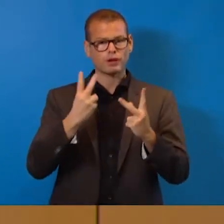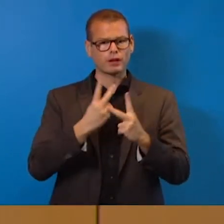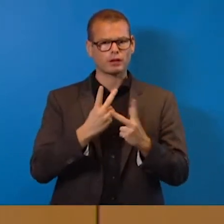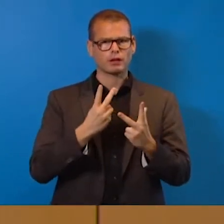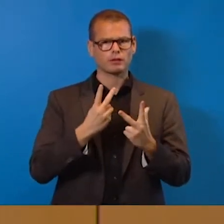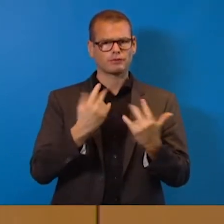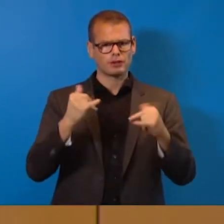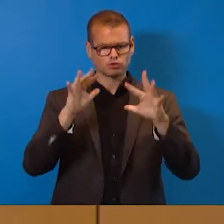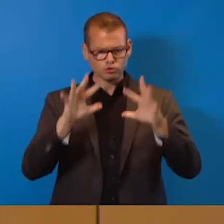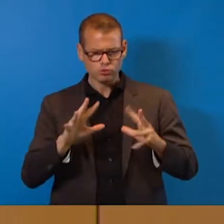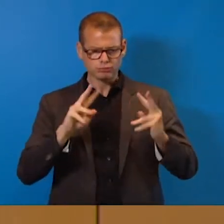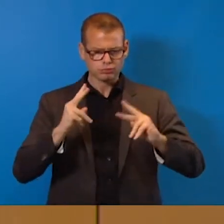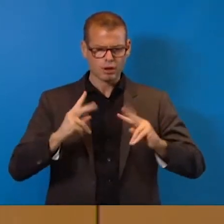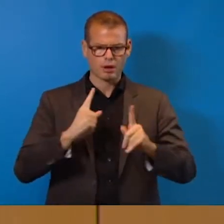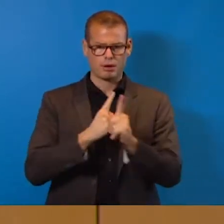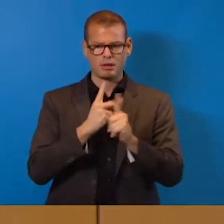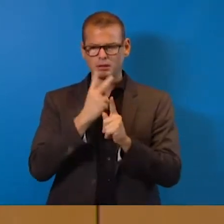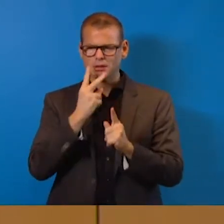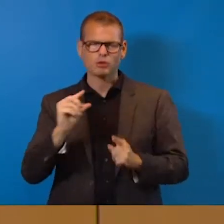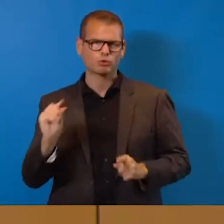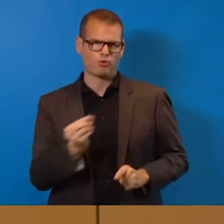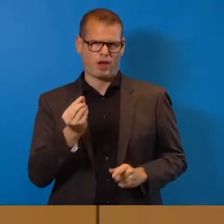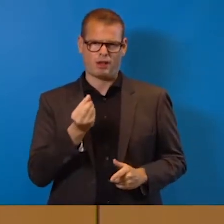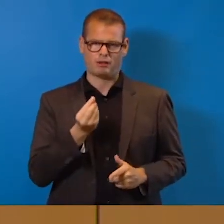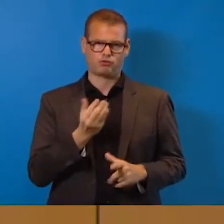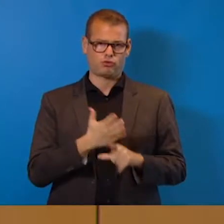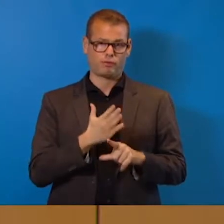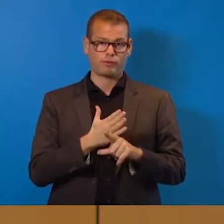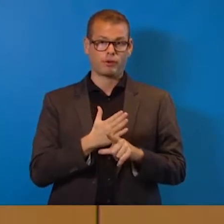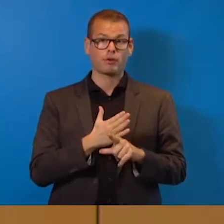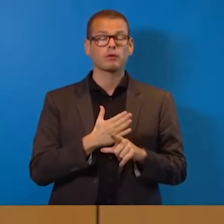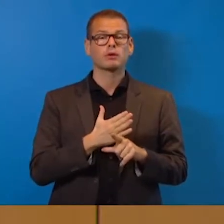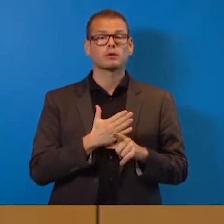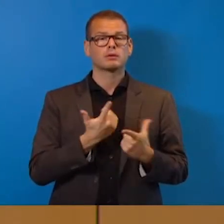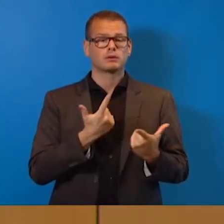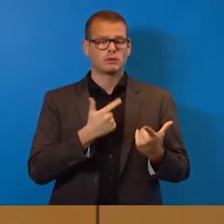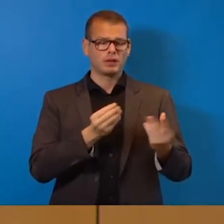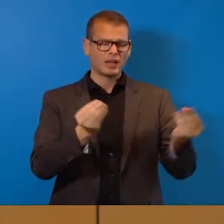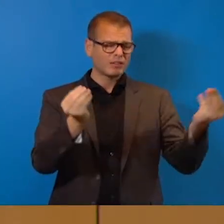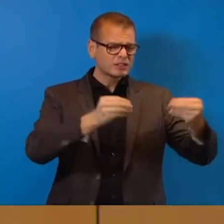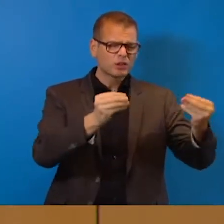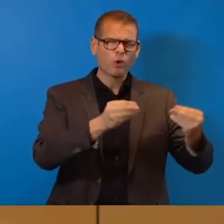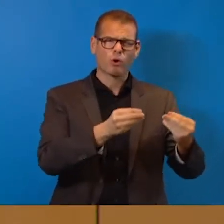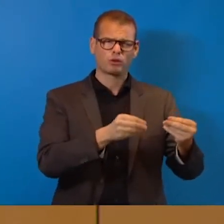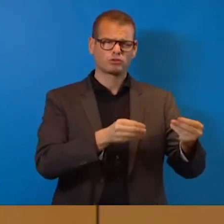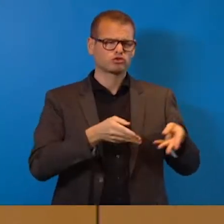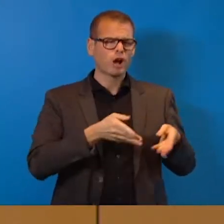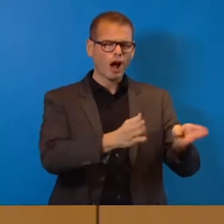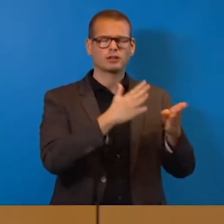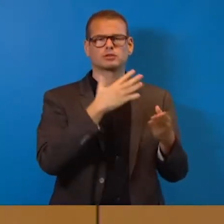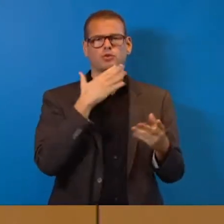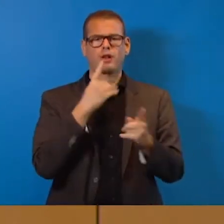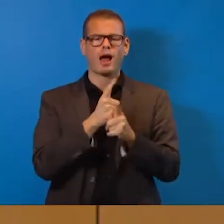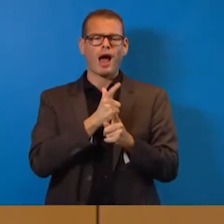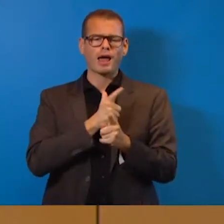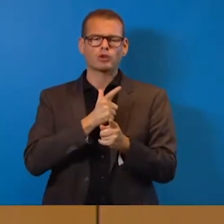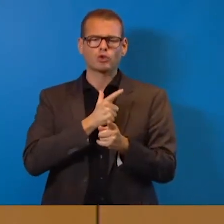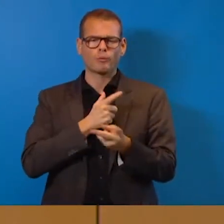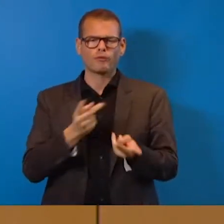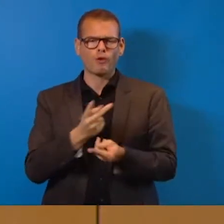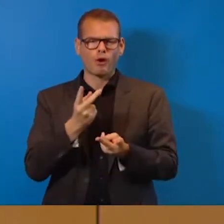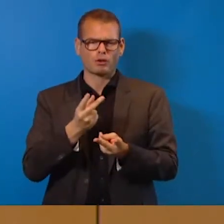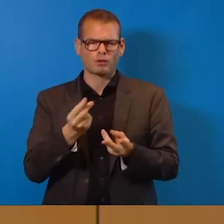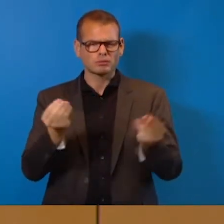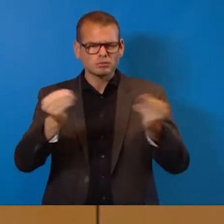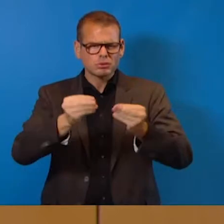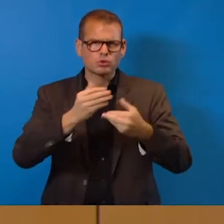Stellen Sie sich den auch. Da habe ich noch zu wenig davor. Wir haben Fehlinvestitionen. Zu viel in Straßen, zu viel in Eigentumsförderung. Warum nehmen